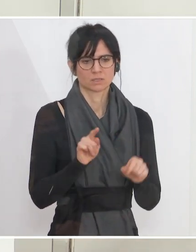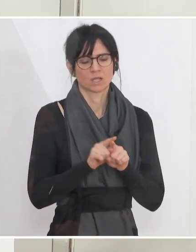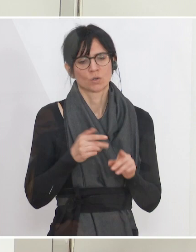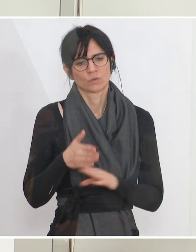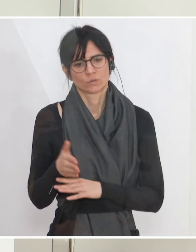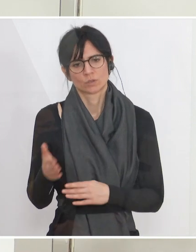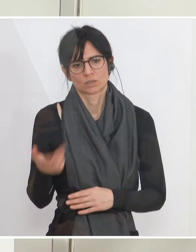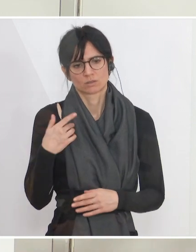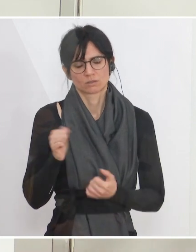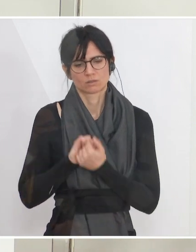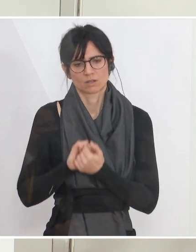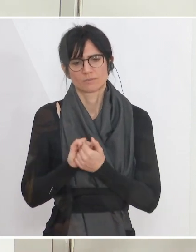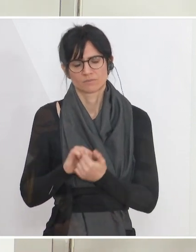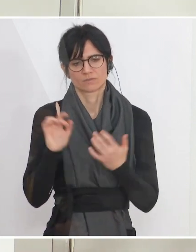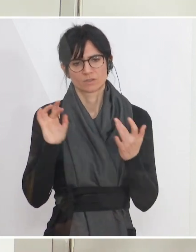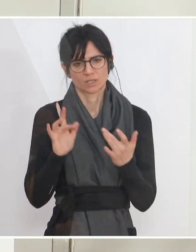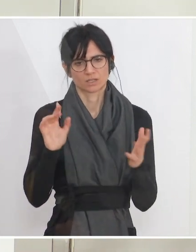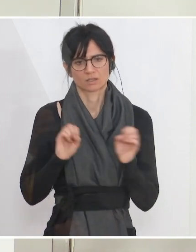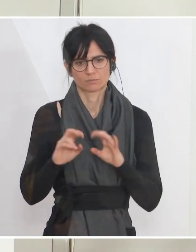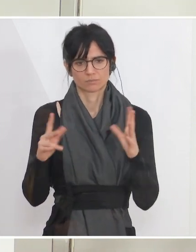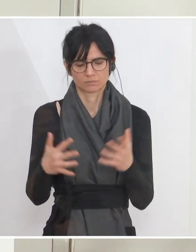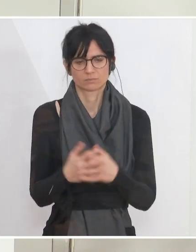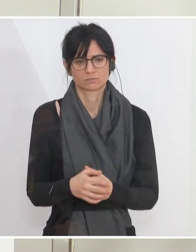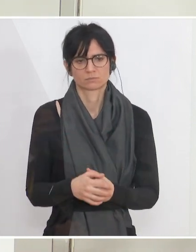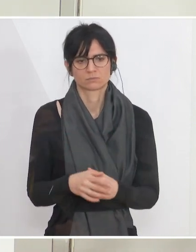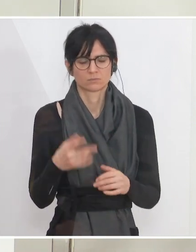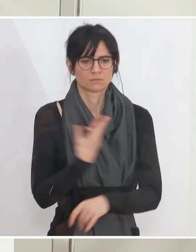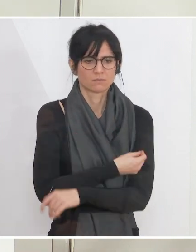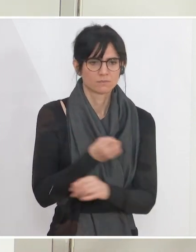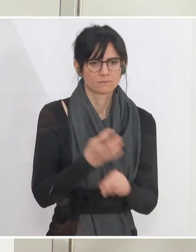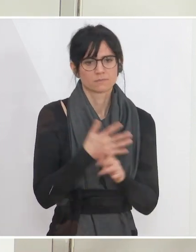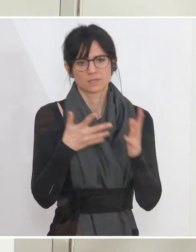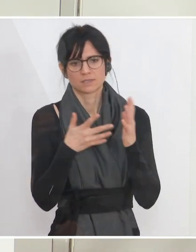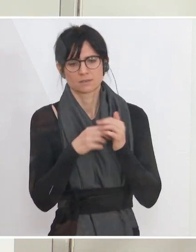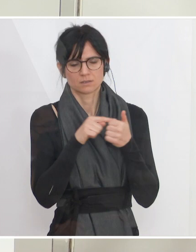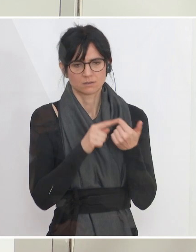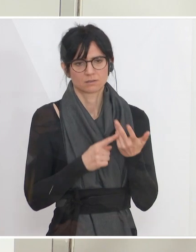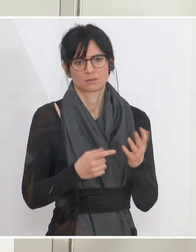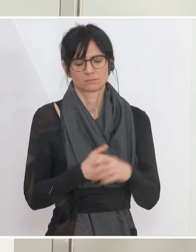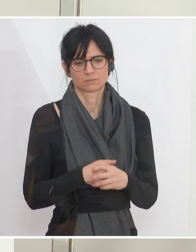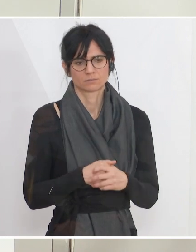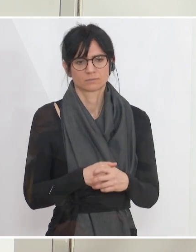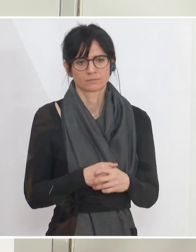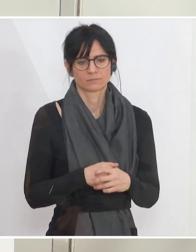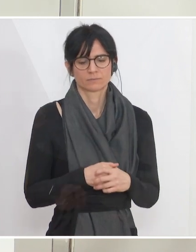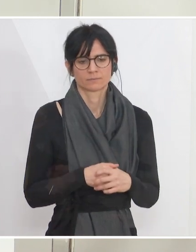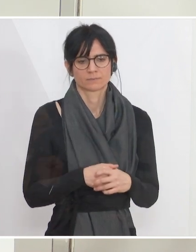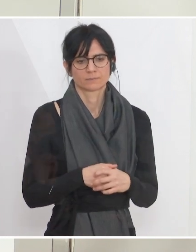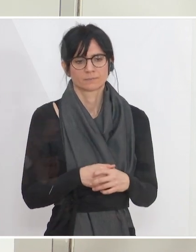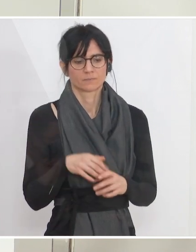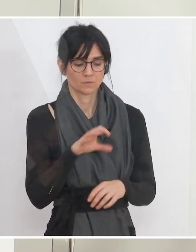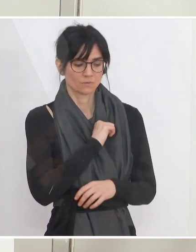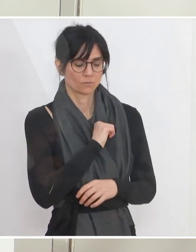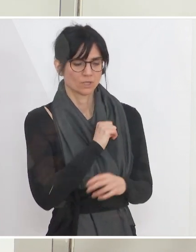auch für den Kampf gegen die Pandemie an sich. Also auch was Impfstoffe, Tests etc. betrifft. Abzulesen ist dieser